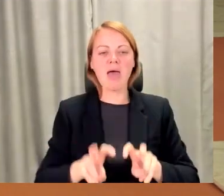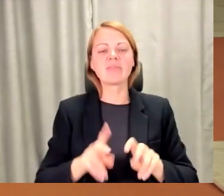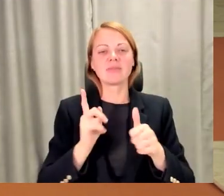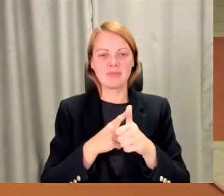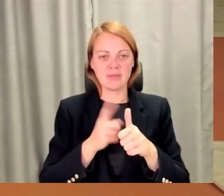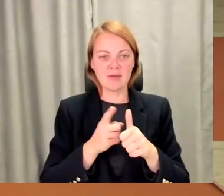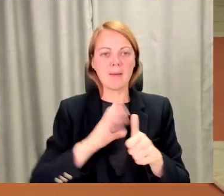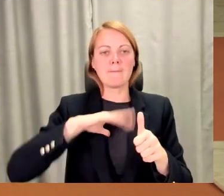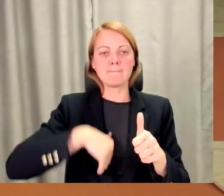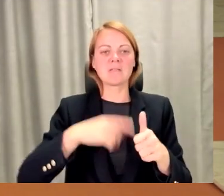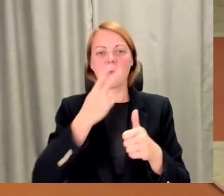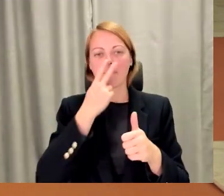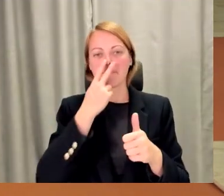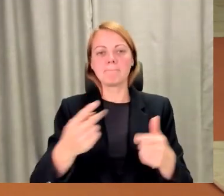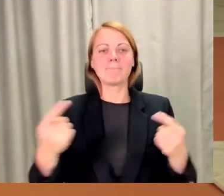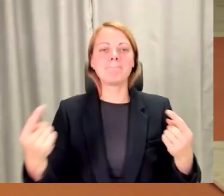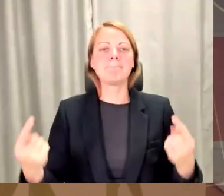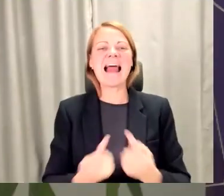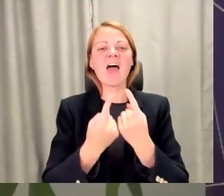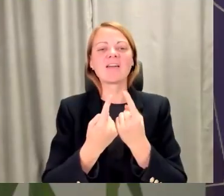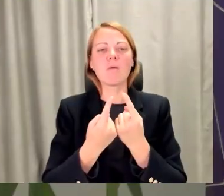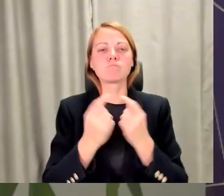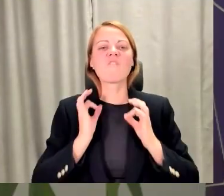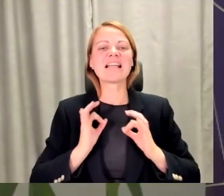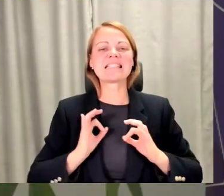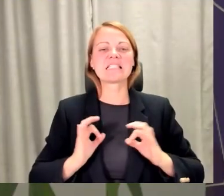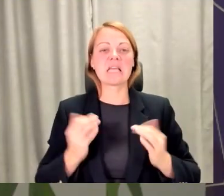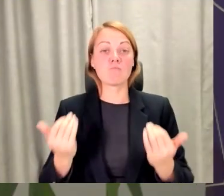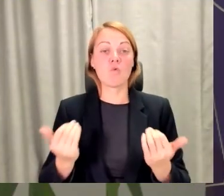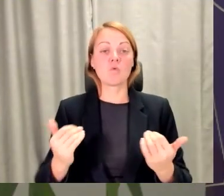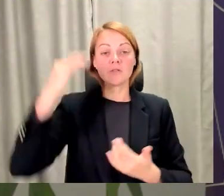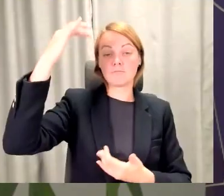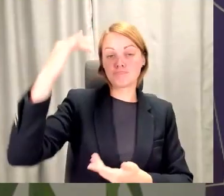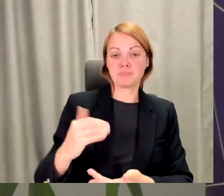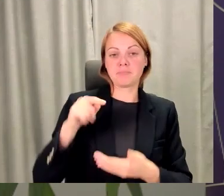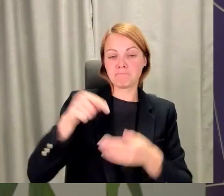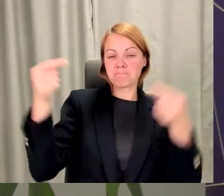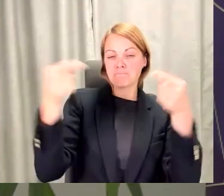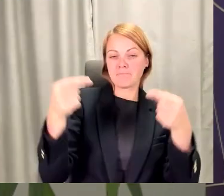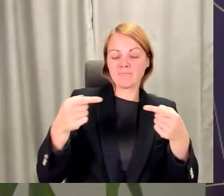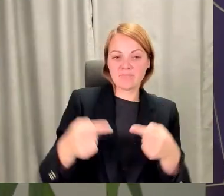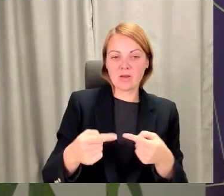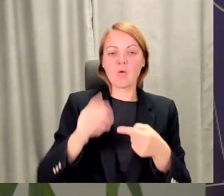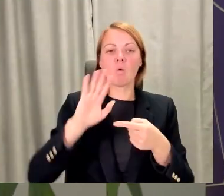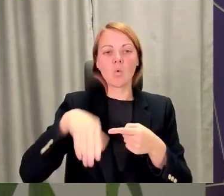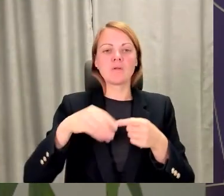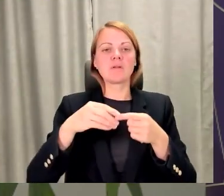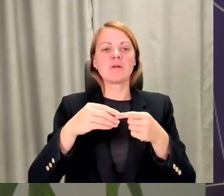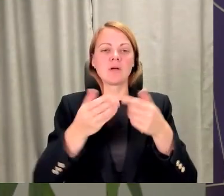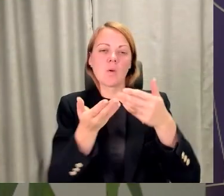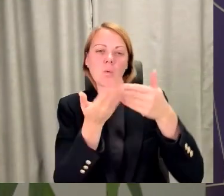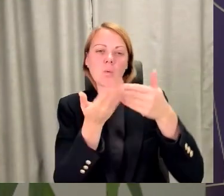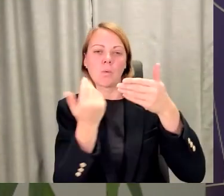pielaikojam mūsdienu profesijām šo te visu tēmu, un tad jau attiecīgi var struktūrēt reālu karjeras plānu, kā to